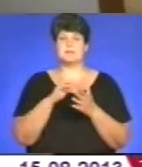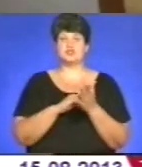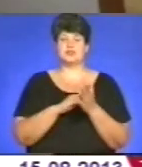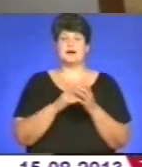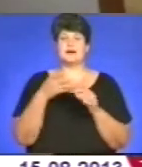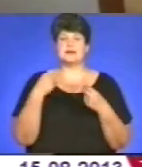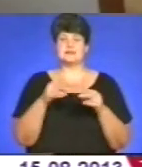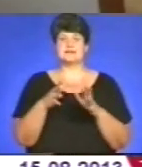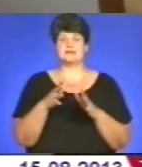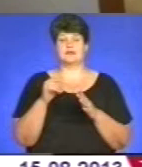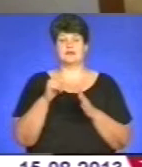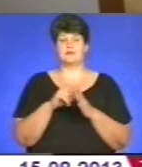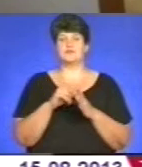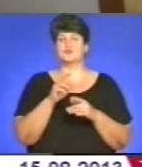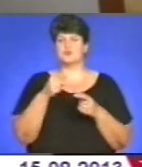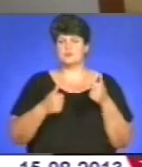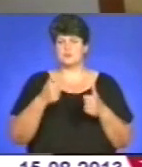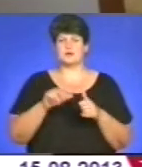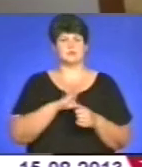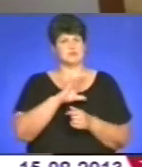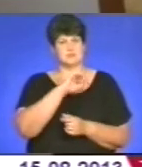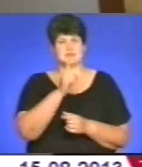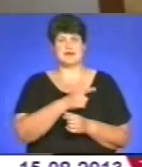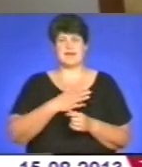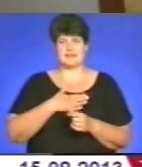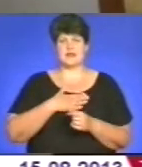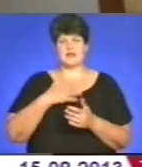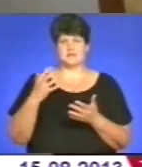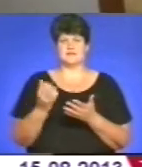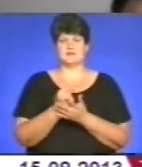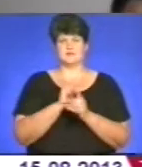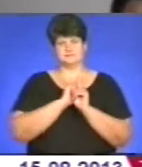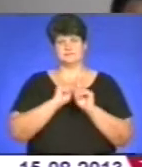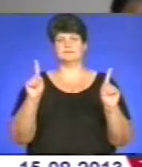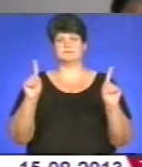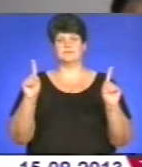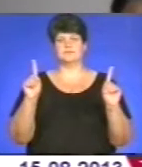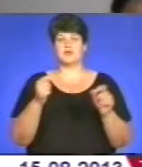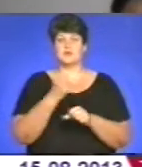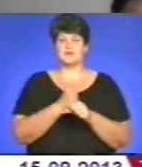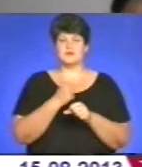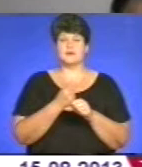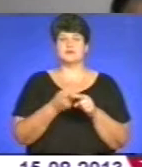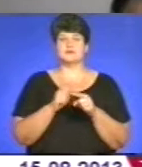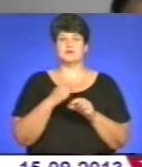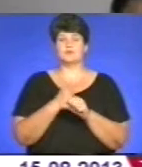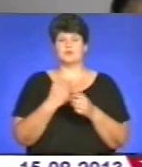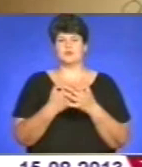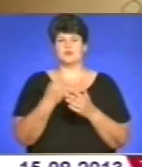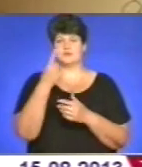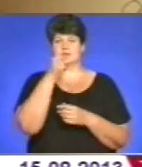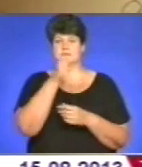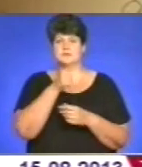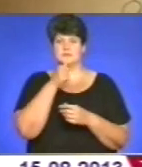Хоча суперники зі всієї України були сильними, наші взяли оригінальністю. Адже працювали над роботою близько місяця,